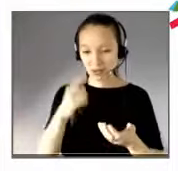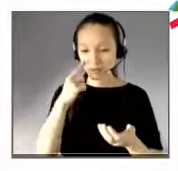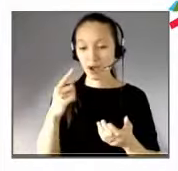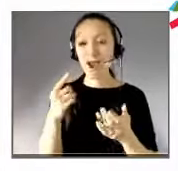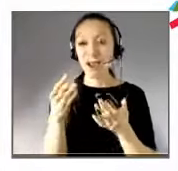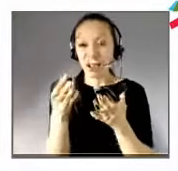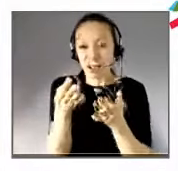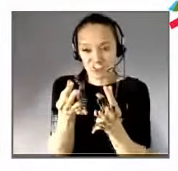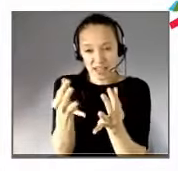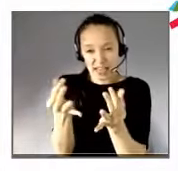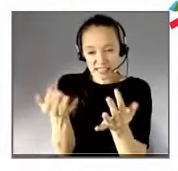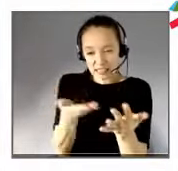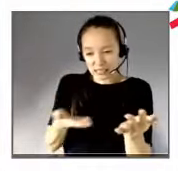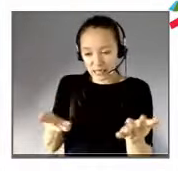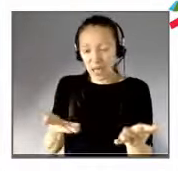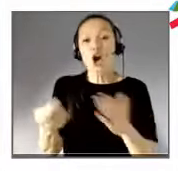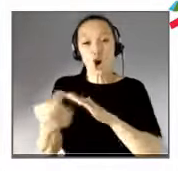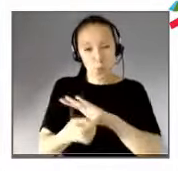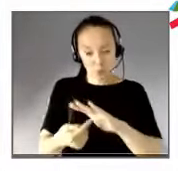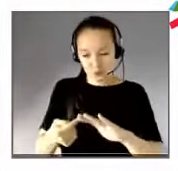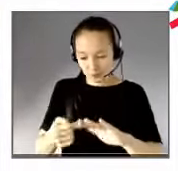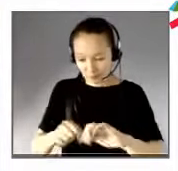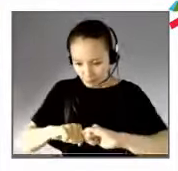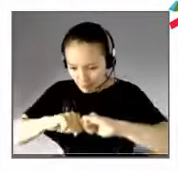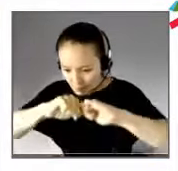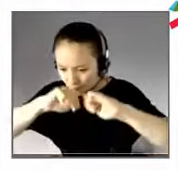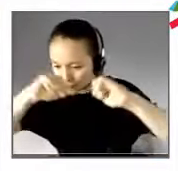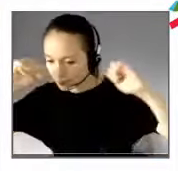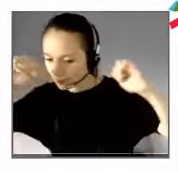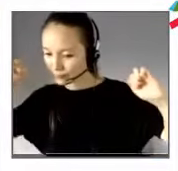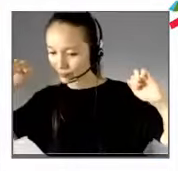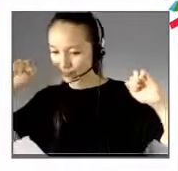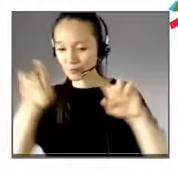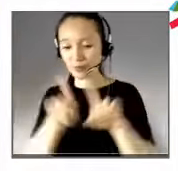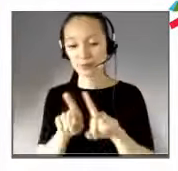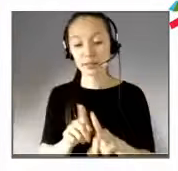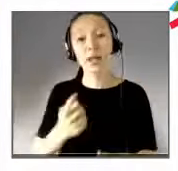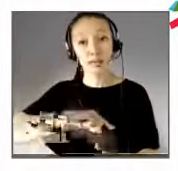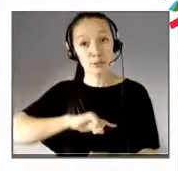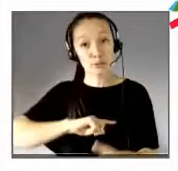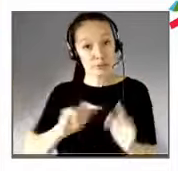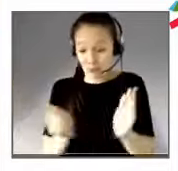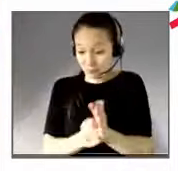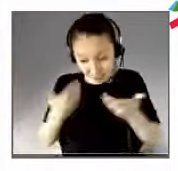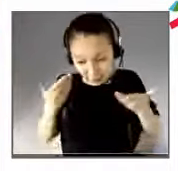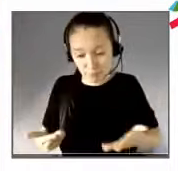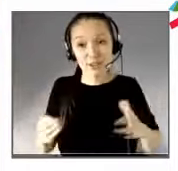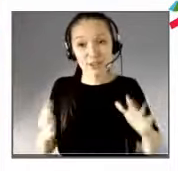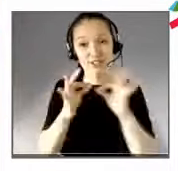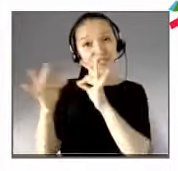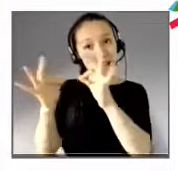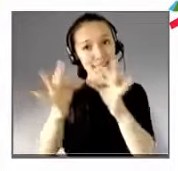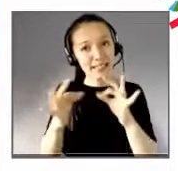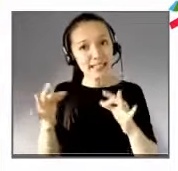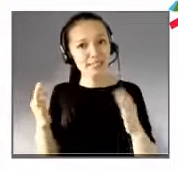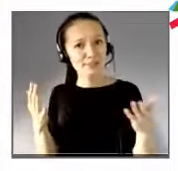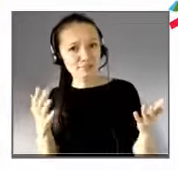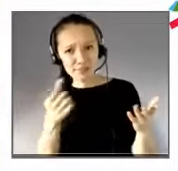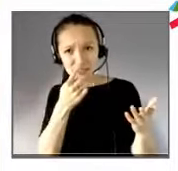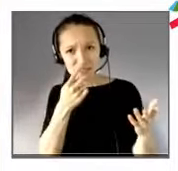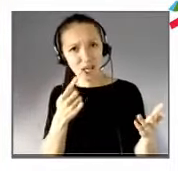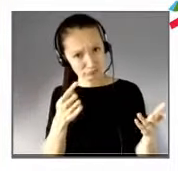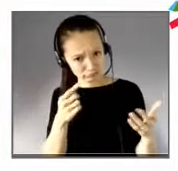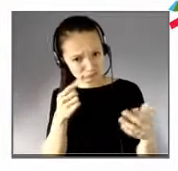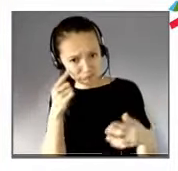c'est le moment de se poser et de réfléchir.'est le moment de la fraternité. Est-ce que ça vous semble également le moment de la fraternité